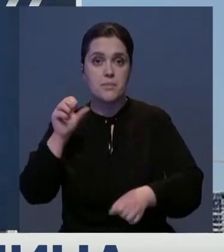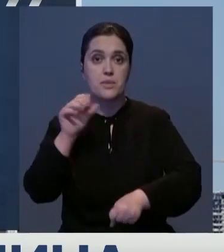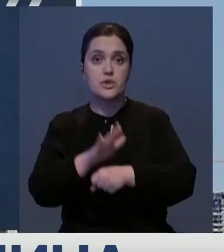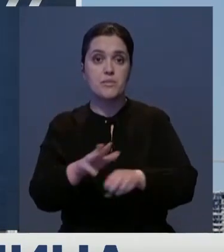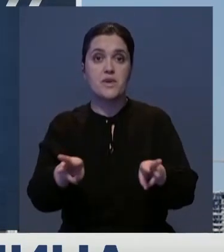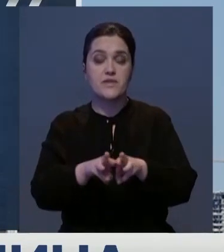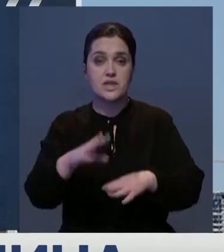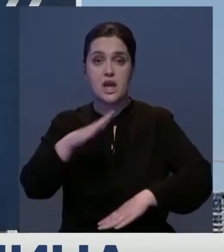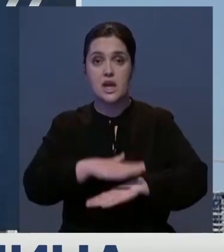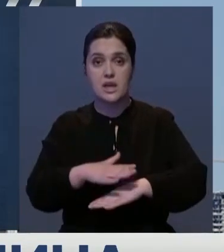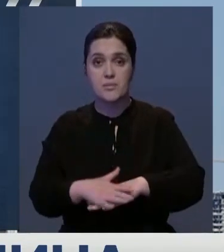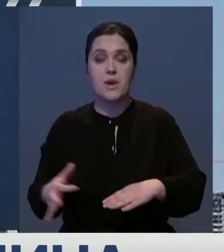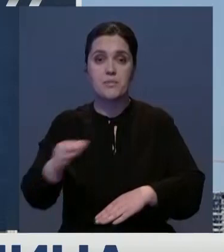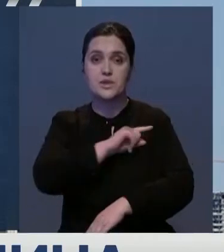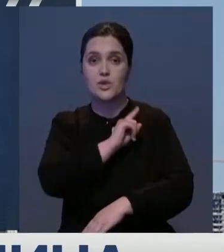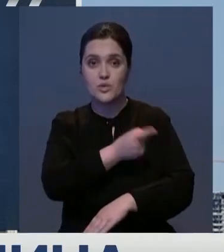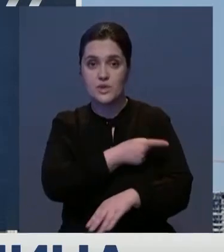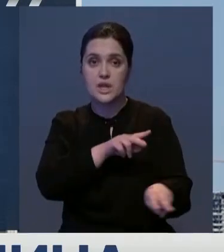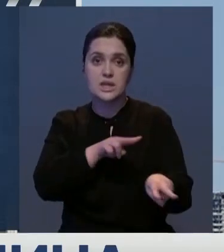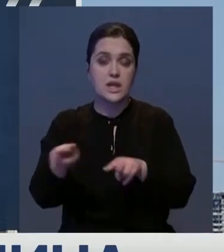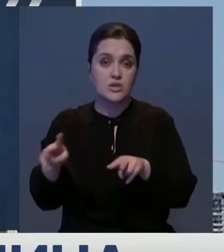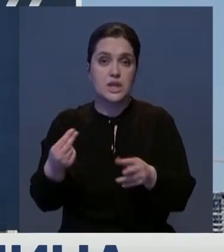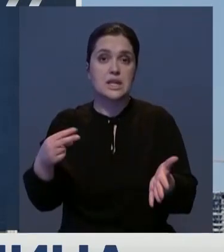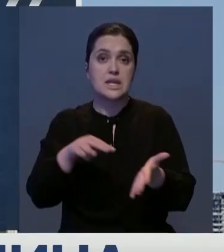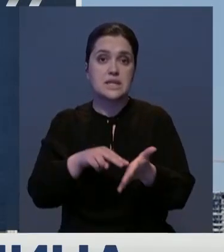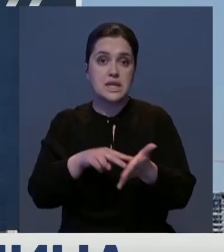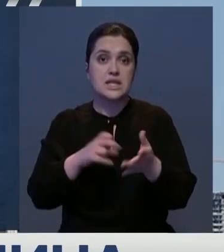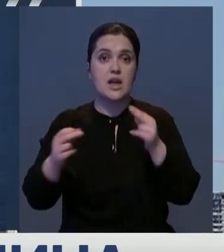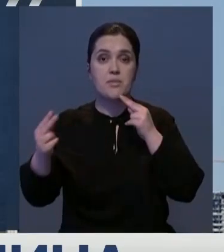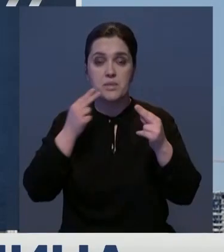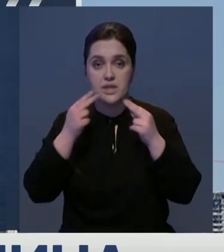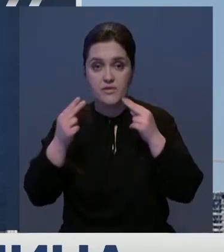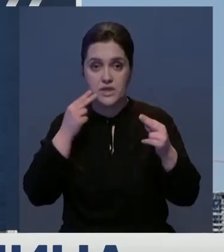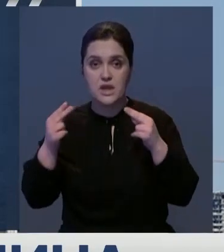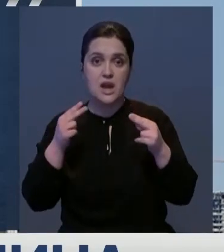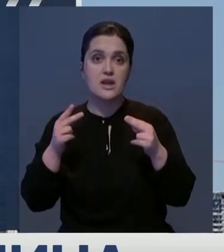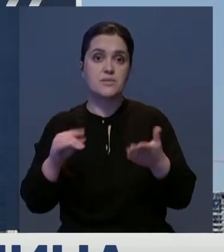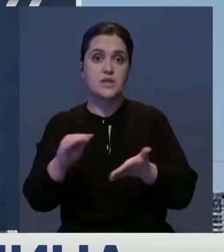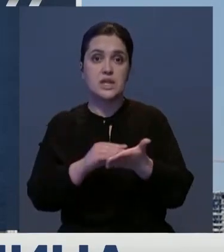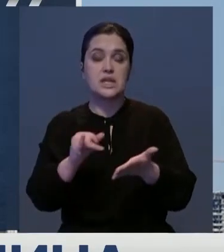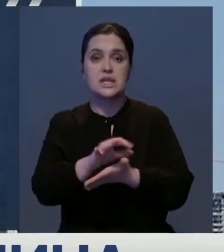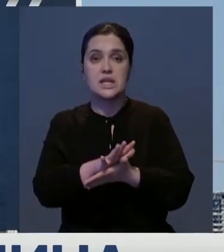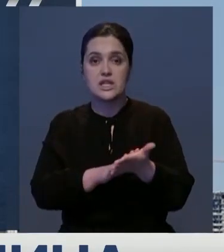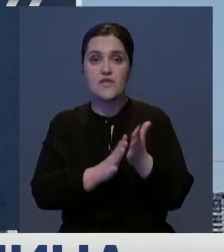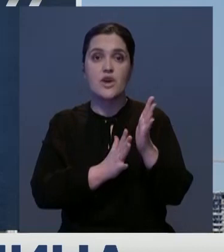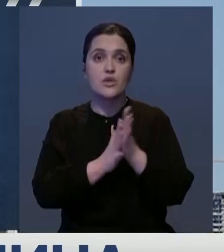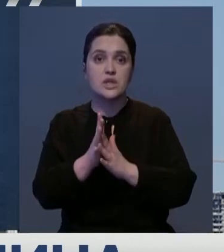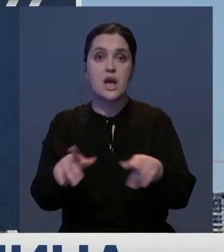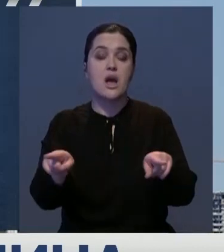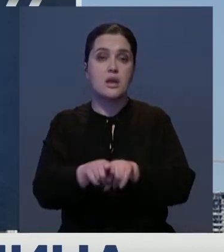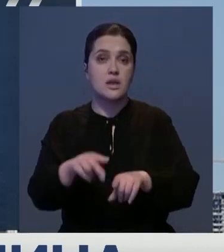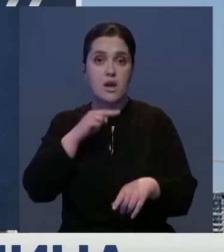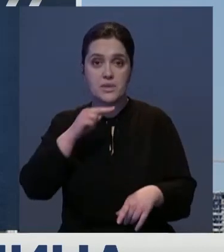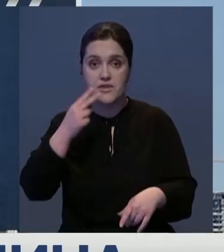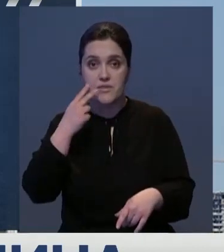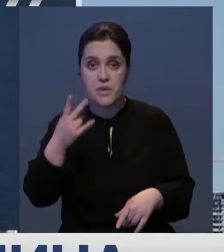Президент поручил правительству и Акимам областей усилить контроль над ценами на продовольствие во избежание их дальнейшего роста.